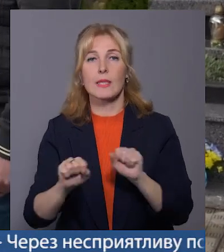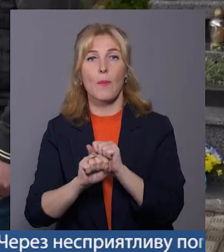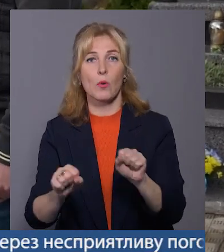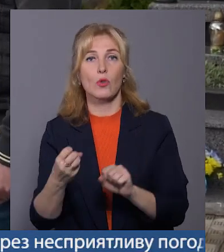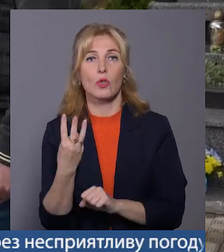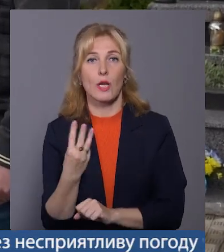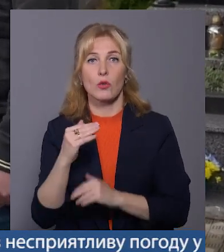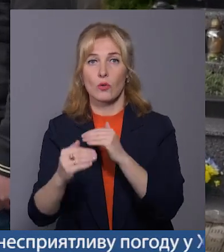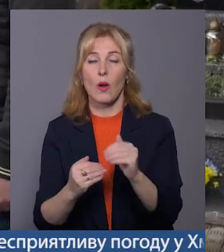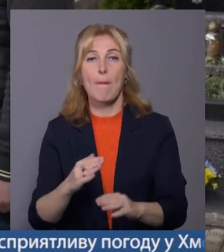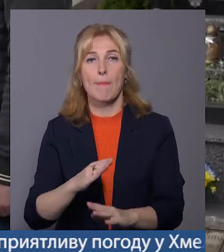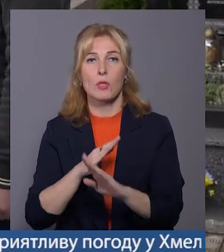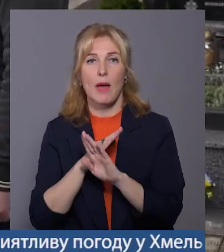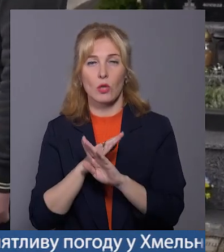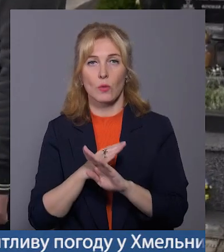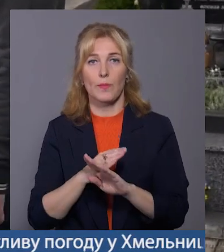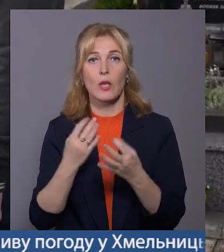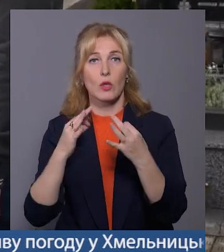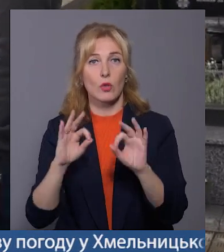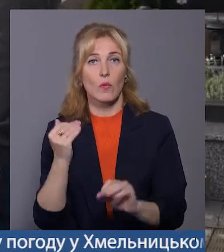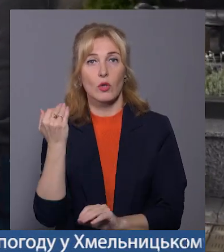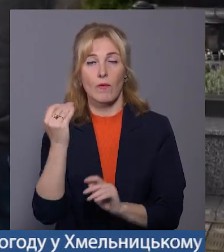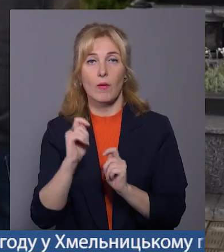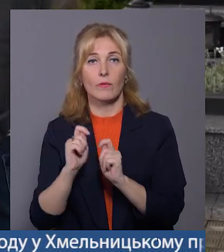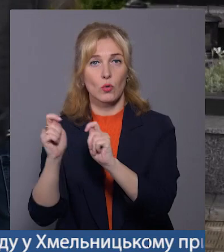3-го ступеню посмертно. Звольте воно вручати.